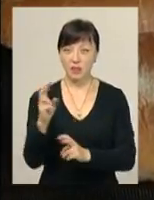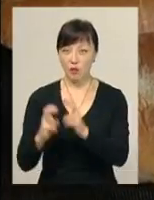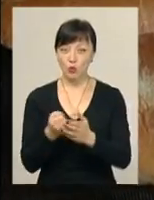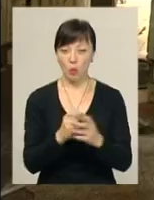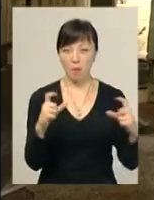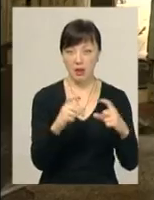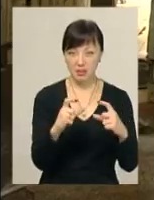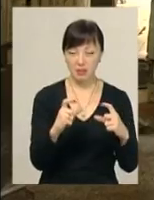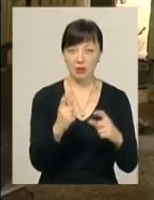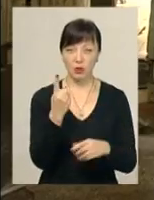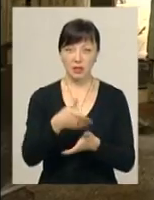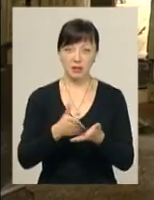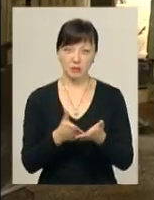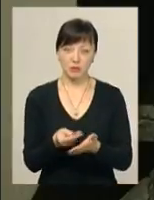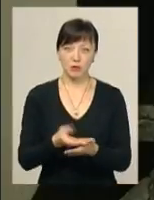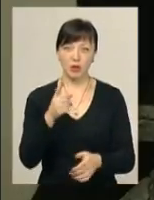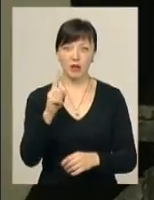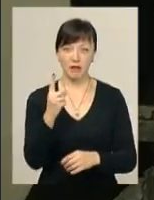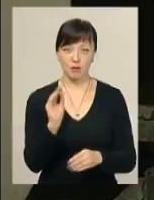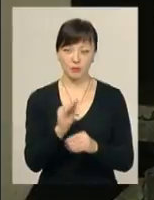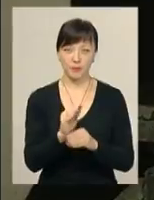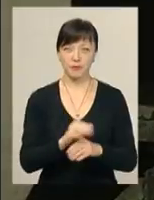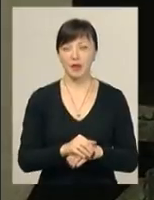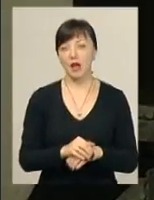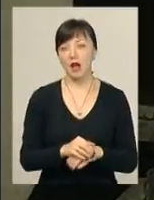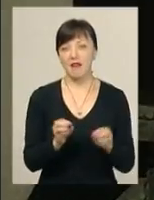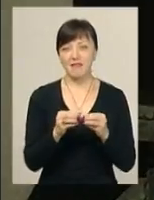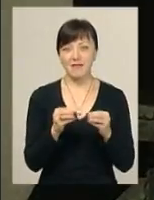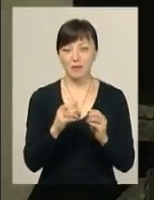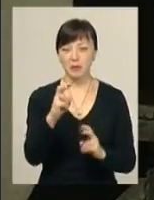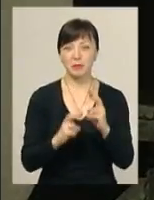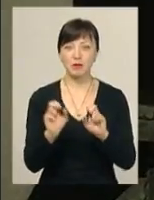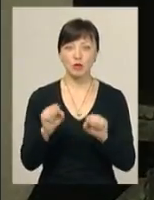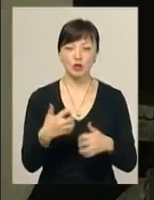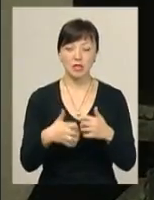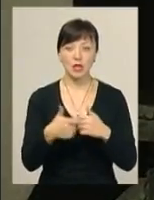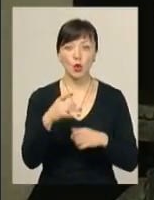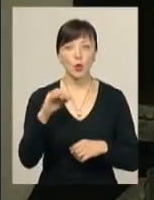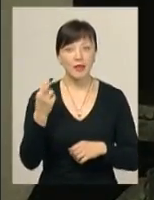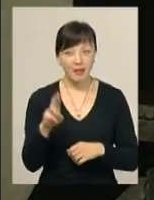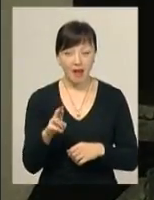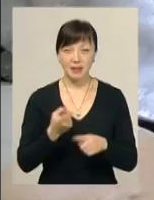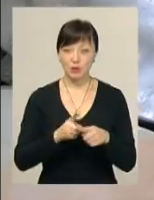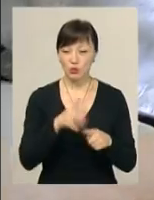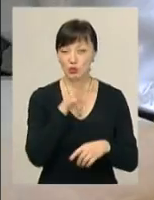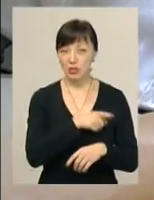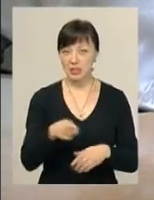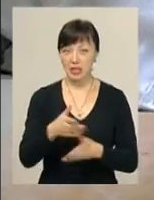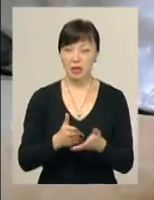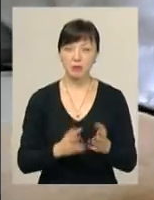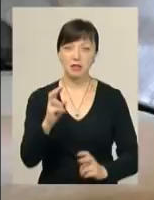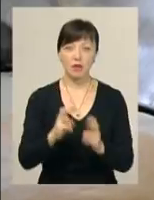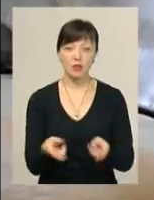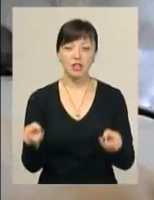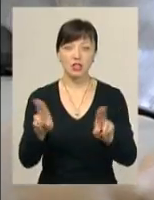заводу до магазину буханець дорожчає мало не на гривню. Тримати ціни підприємство зможе до середини грудня. Саме до цього часу на хлібозаводі